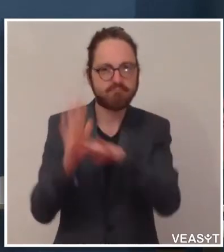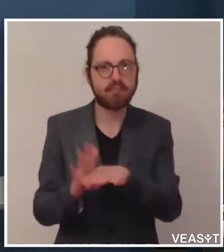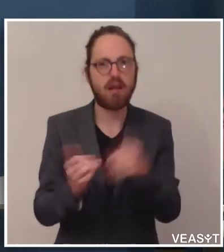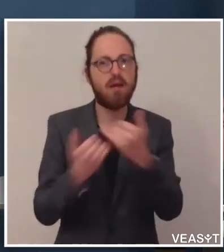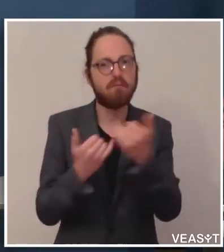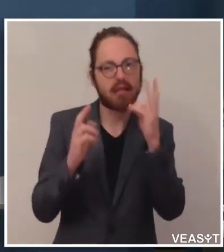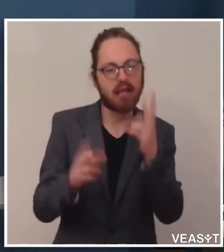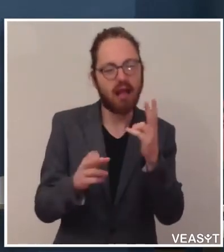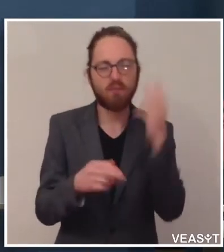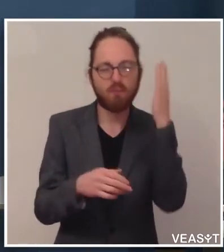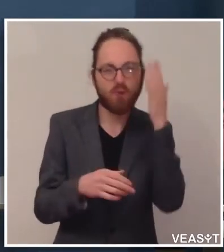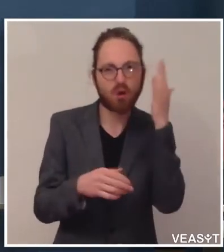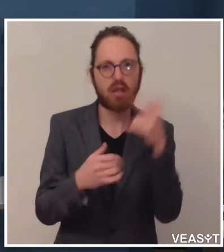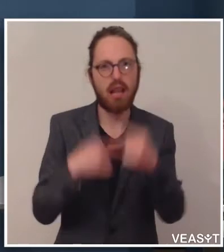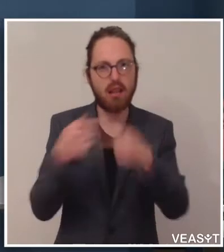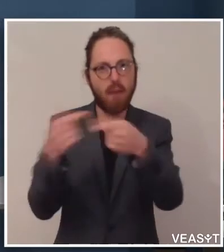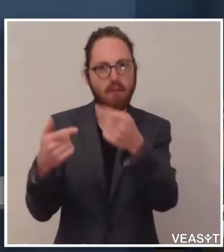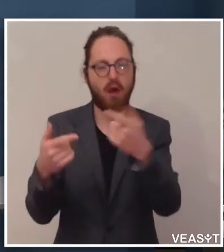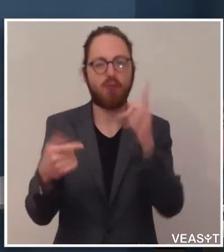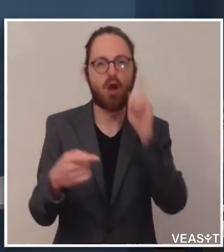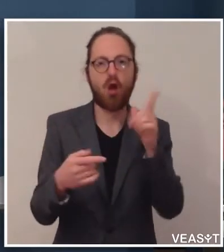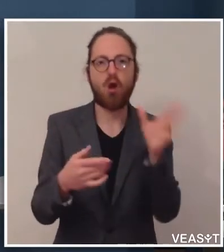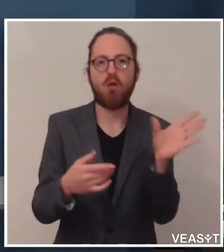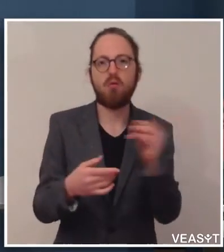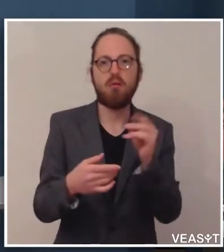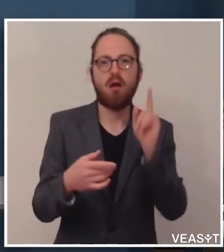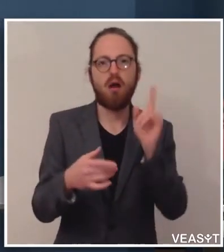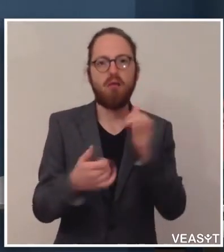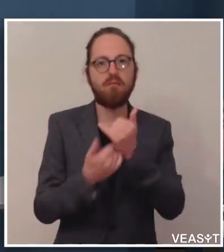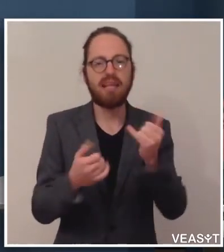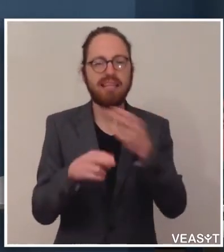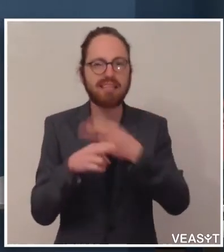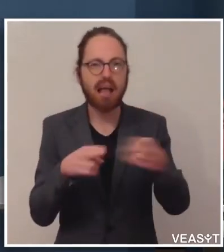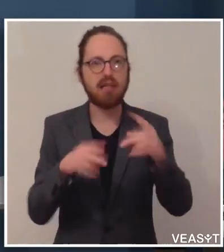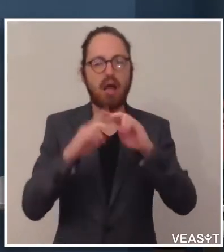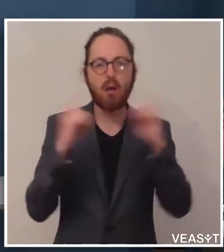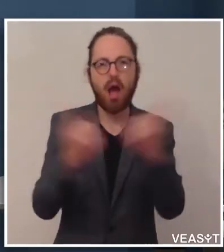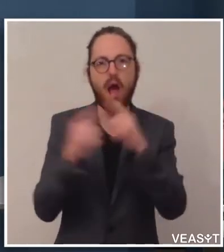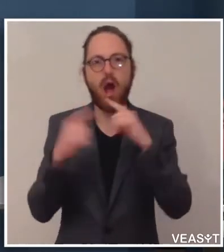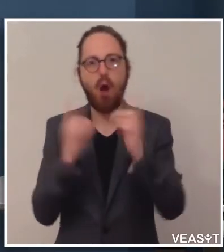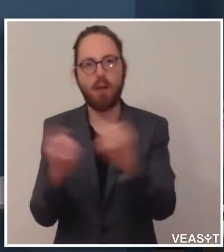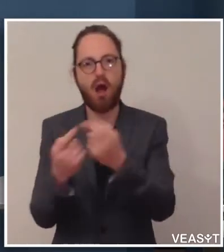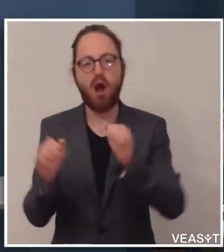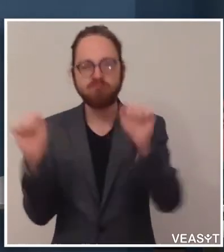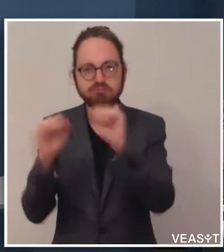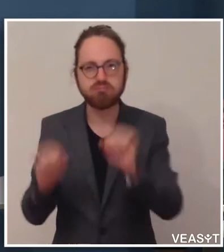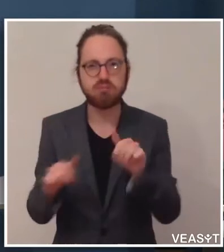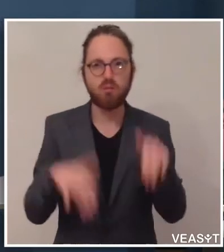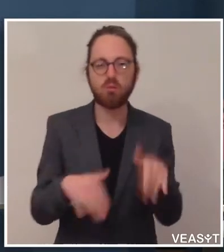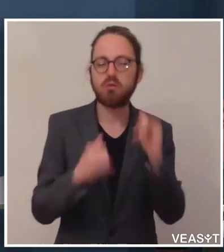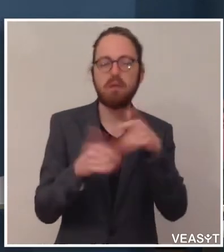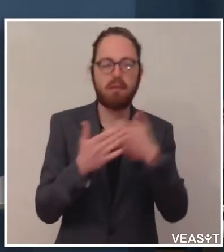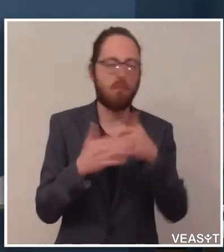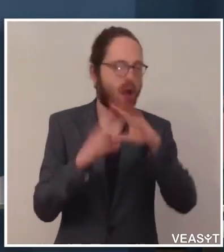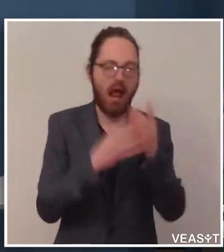Auch die Desinfektions dann von Räumlichkeiten. Und das ist auch schon in Planung. Und wie gesagt, ich bin zuversichtlich, dass wir